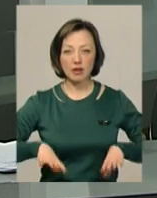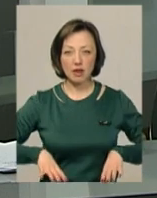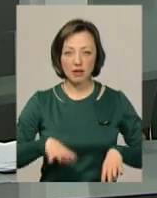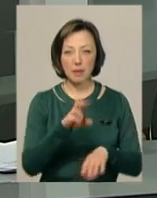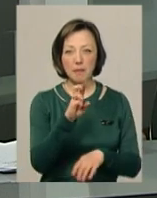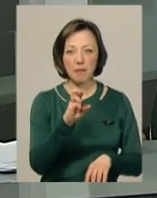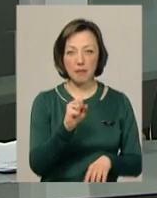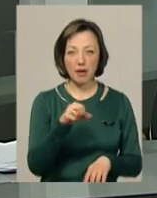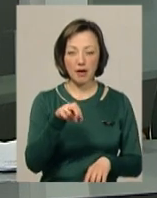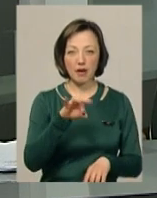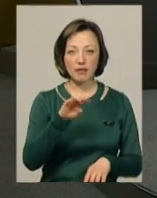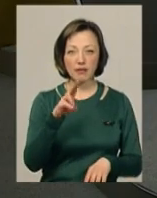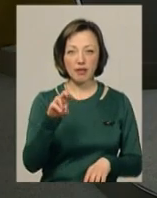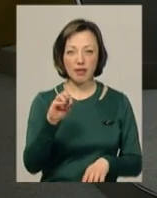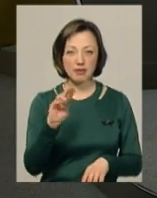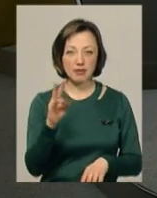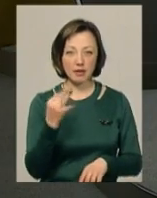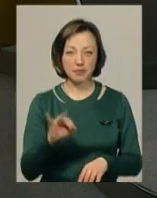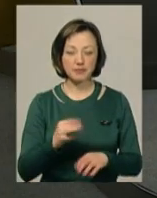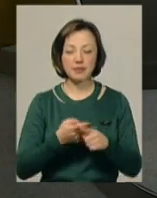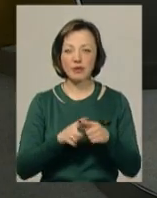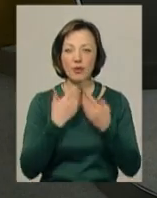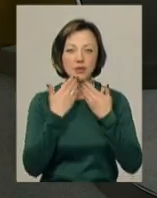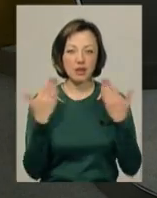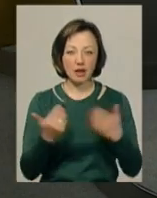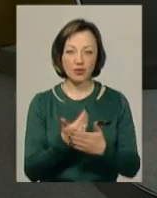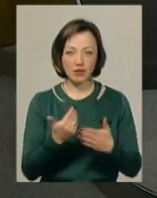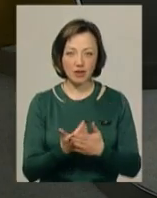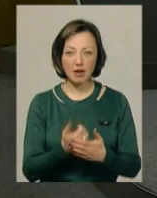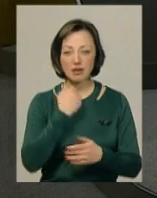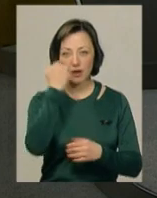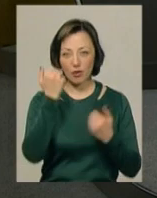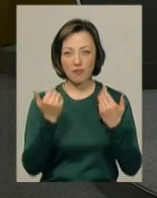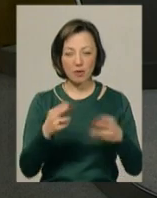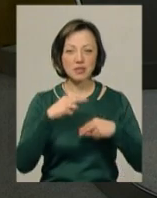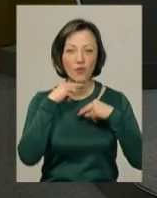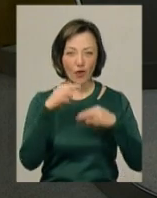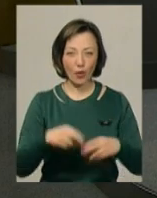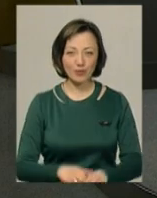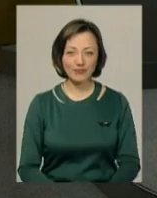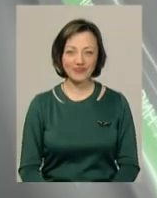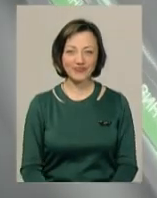Петро Бардецький. І це остання новина випуску. Ми дякуємо вам за увагу.